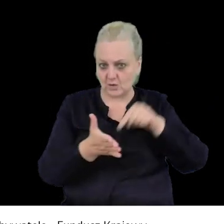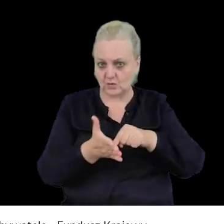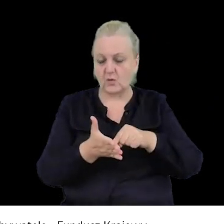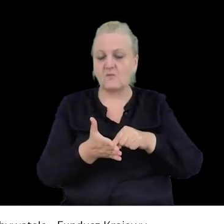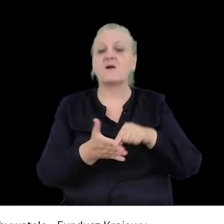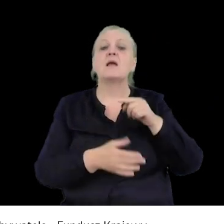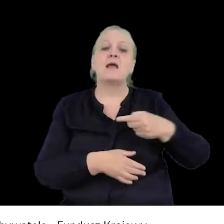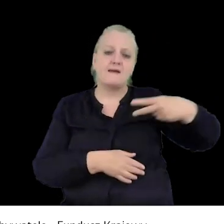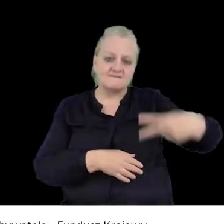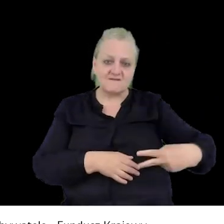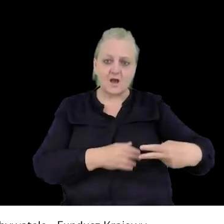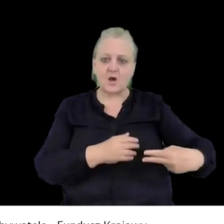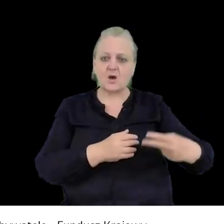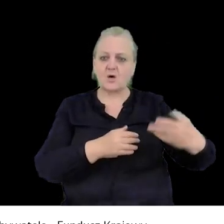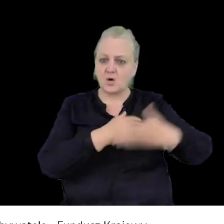dwa ostatnie są polskie.